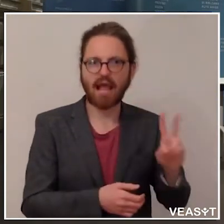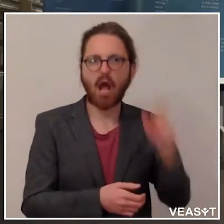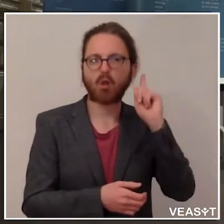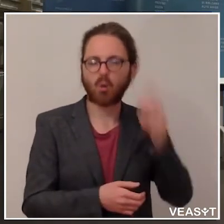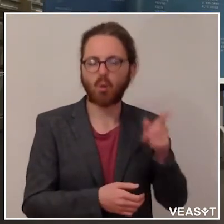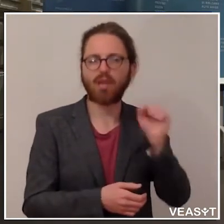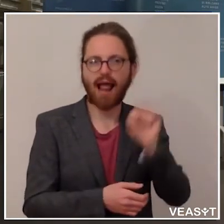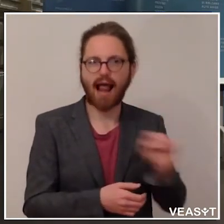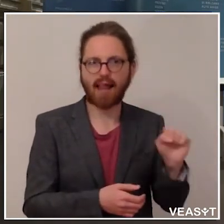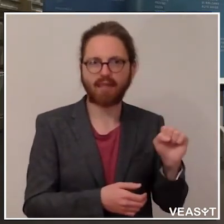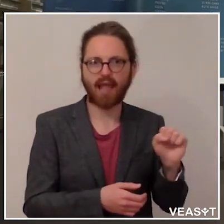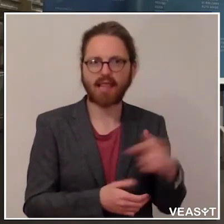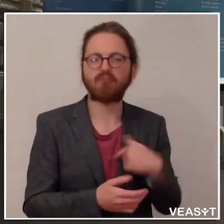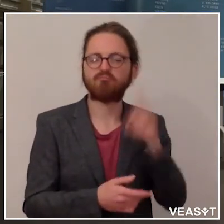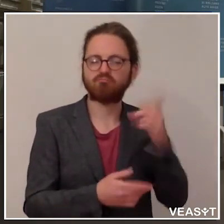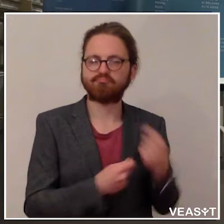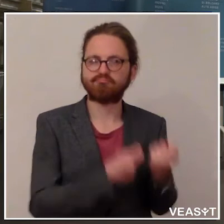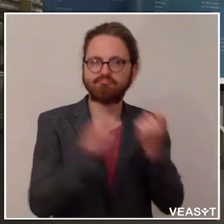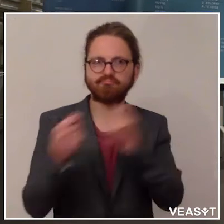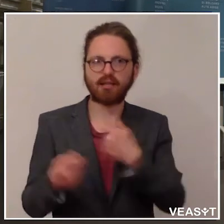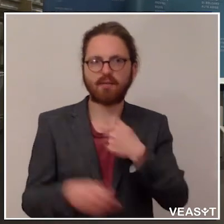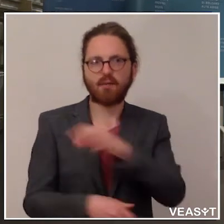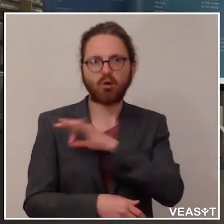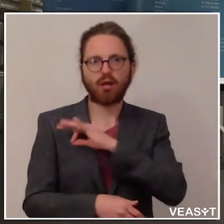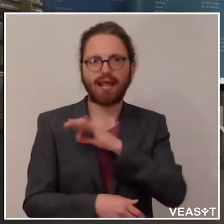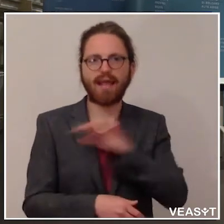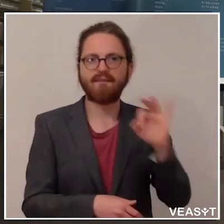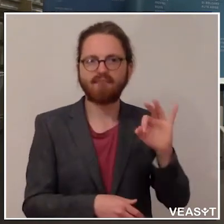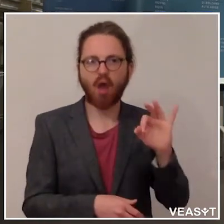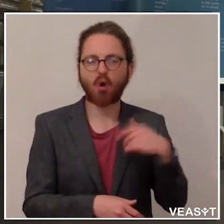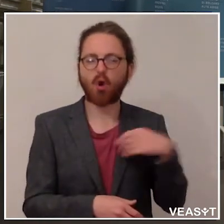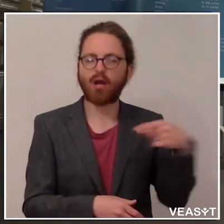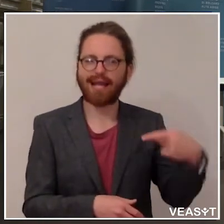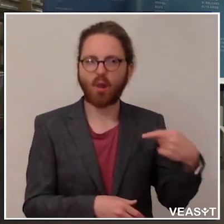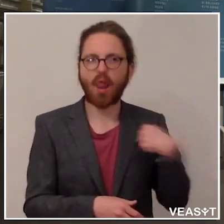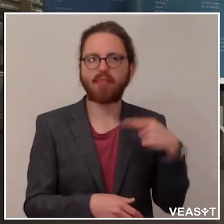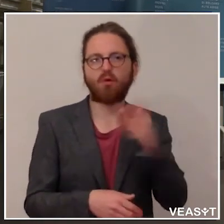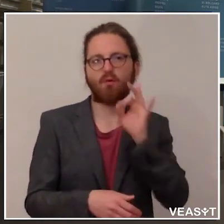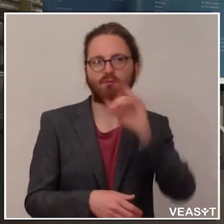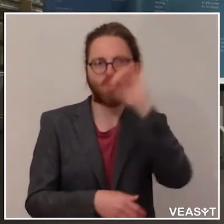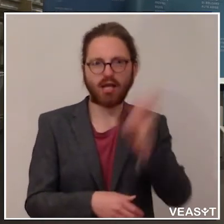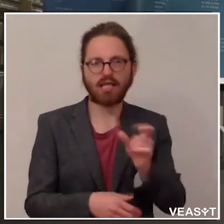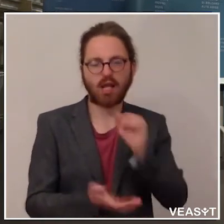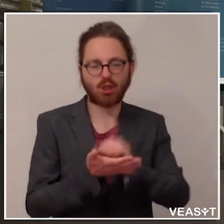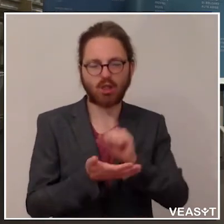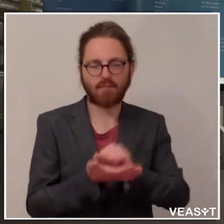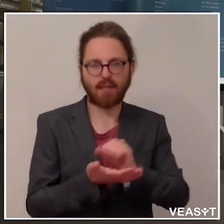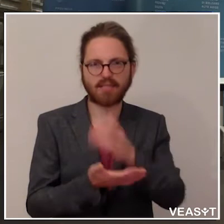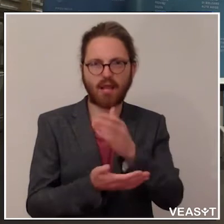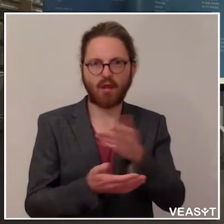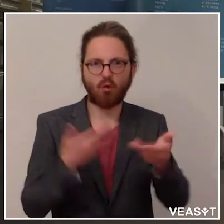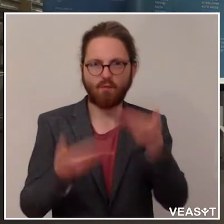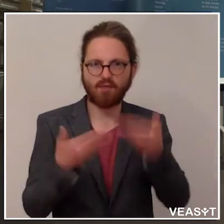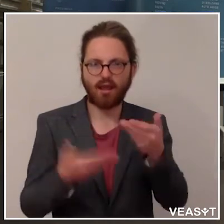Alfreider und übergebe an meinen Kollegen Franco Grigoletto für die italienische Pressekonferenz und